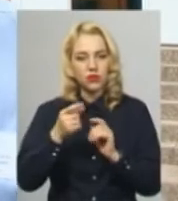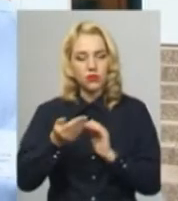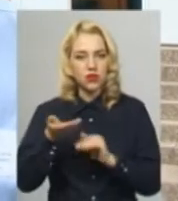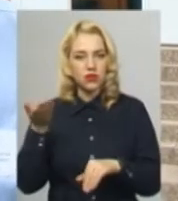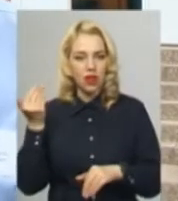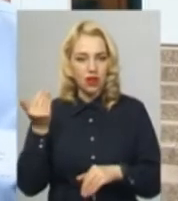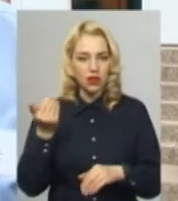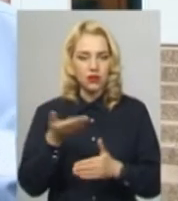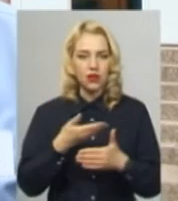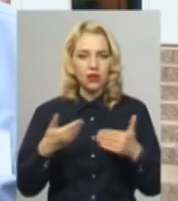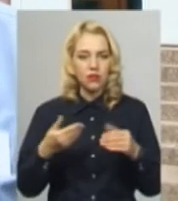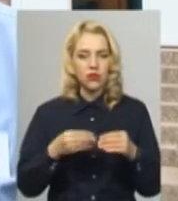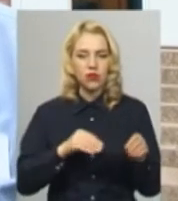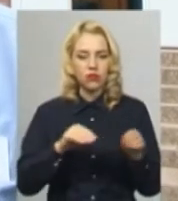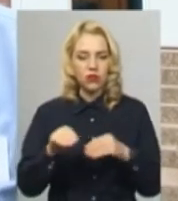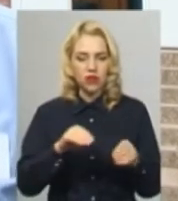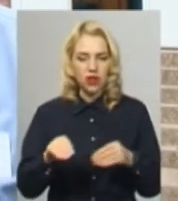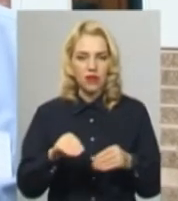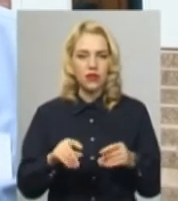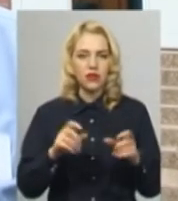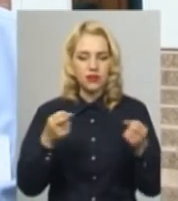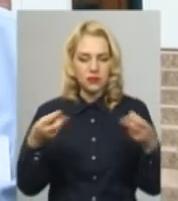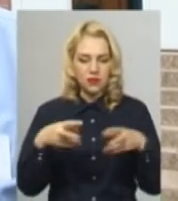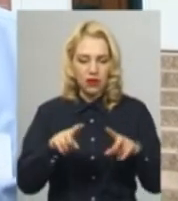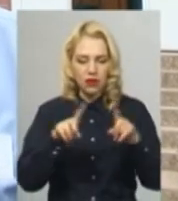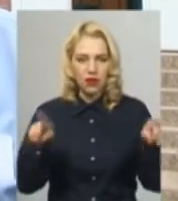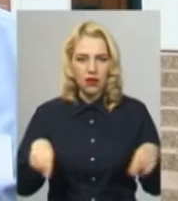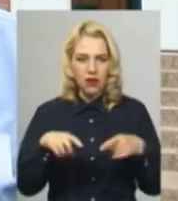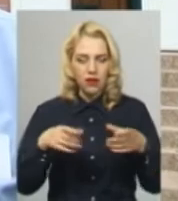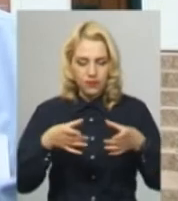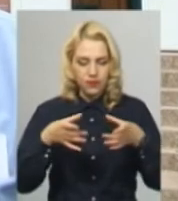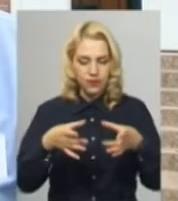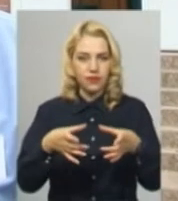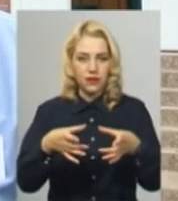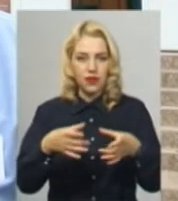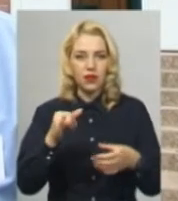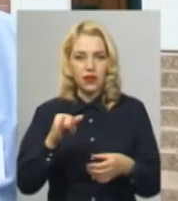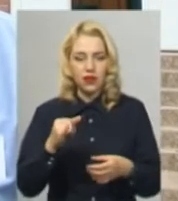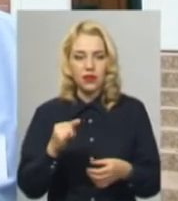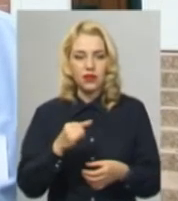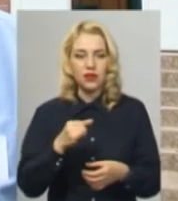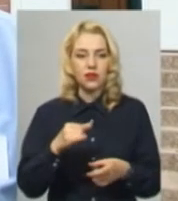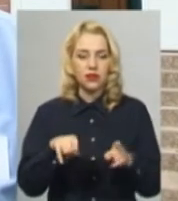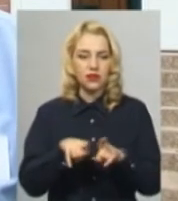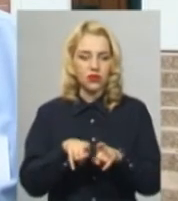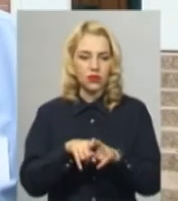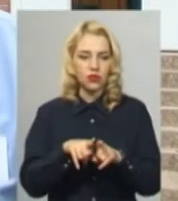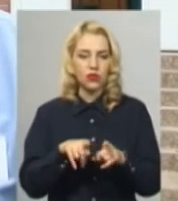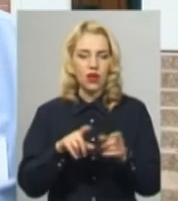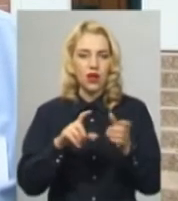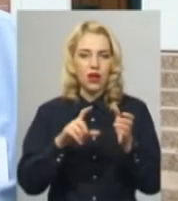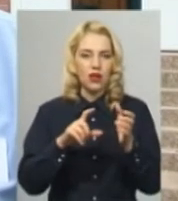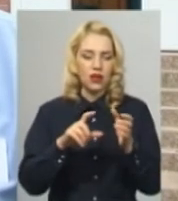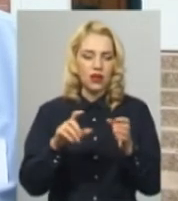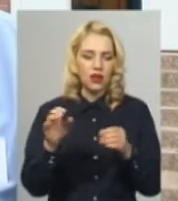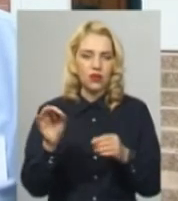поставили в кожну аудиторію програвач компакт-дисків, також підготували всі аудиторії, а також вбиральні,